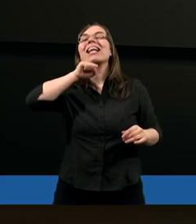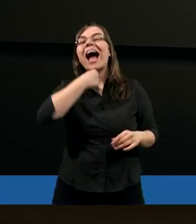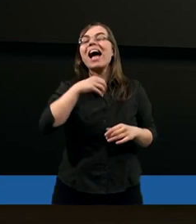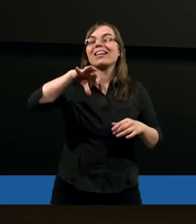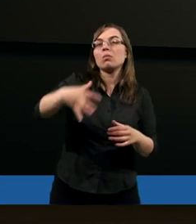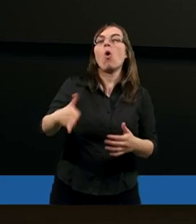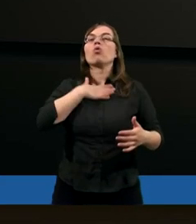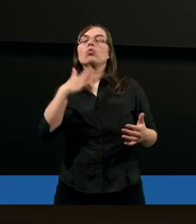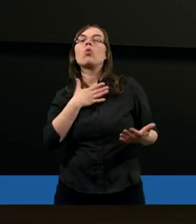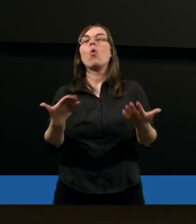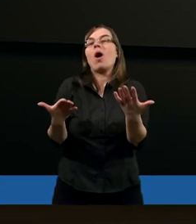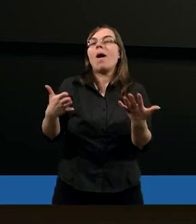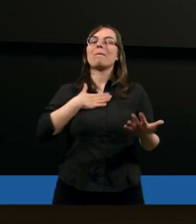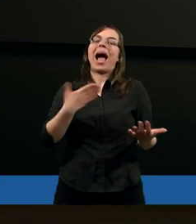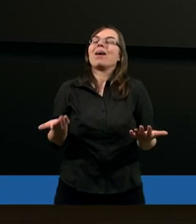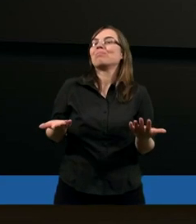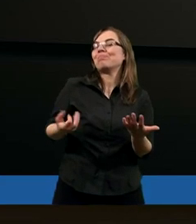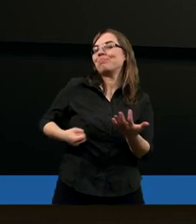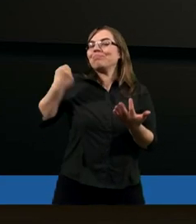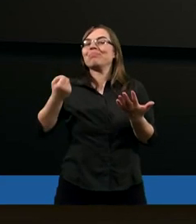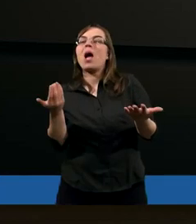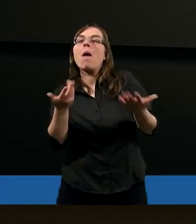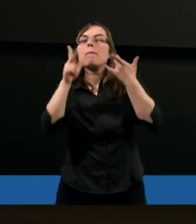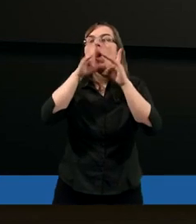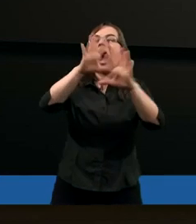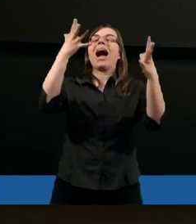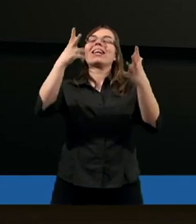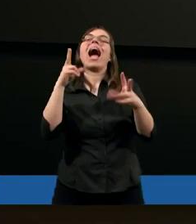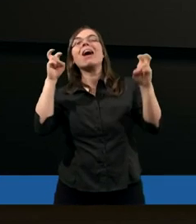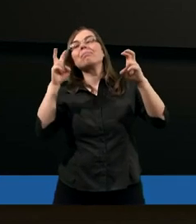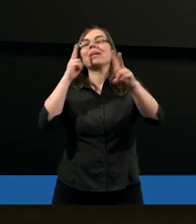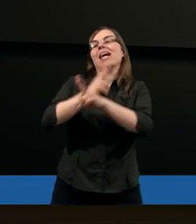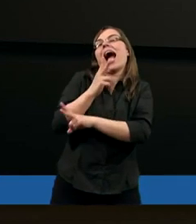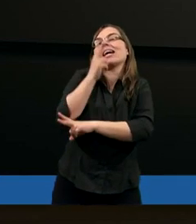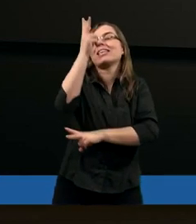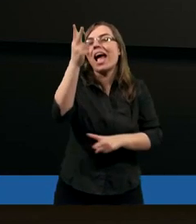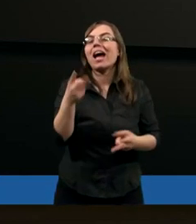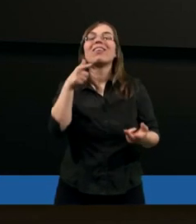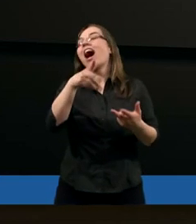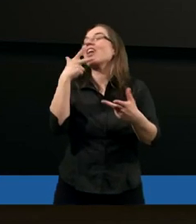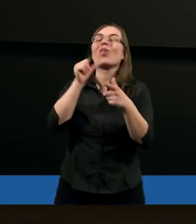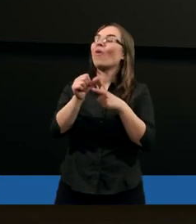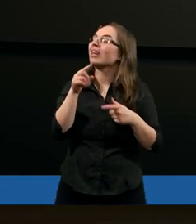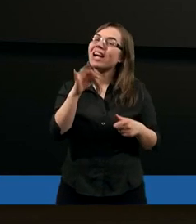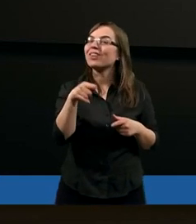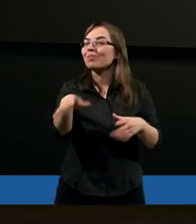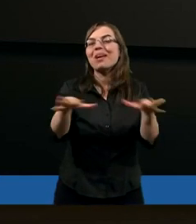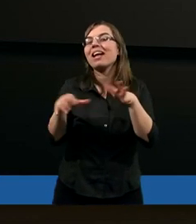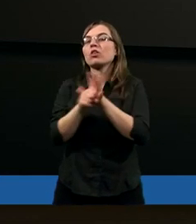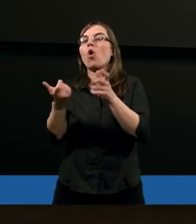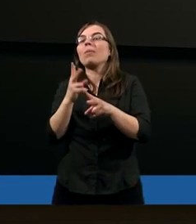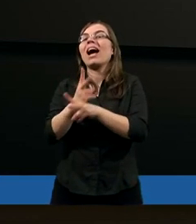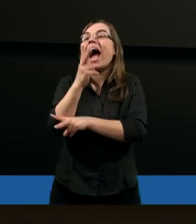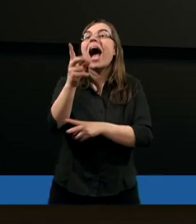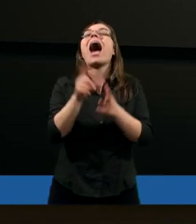daje możliwość pokazania się, już tak mówiąc kolokwialnie, zrobienia kariery. Kościół nie jest miejscem do robienia kariery,